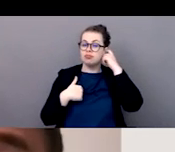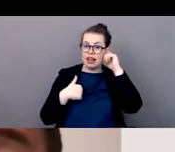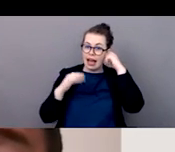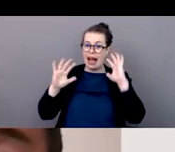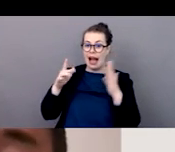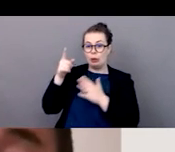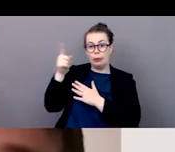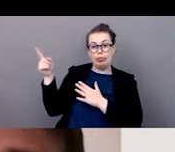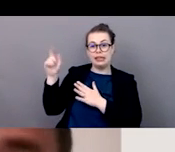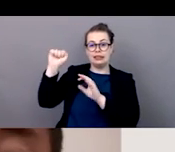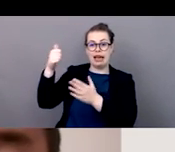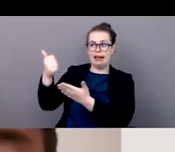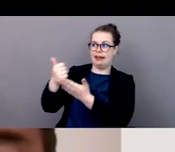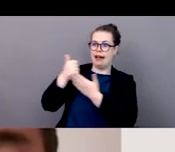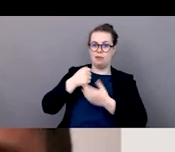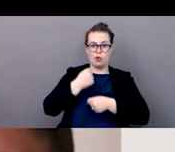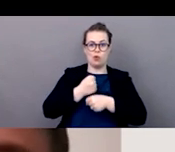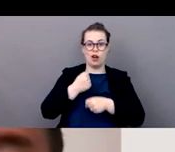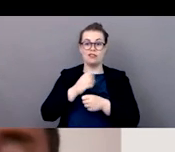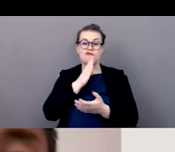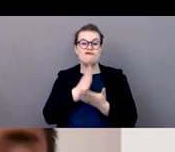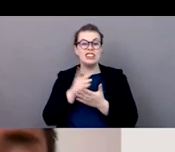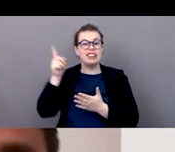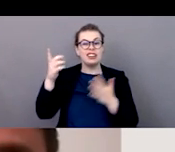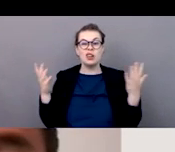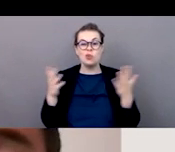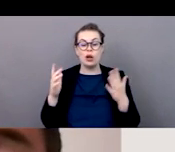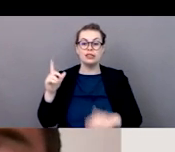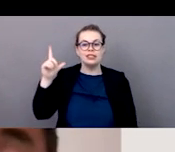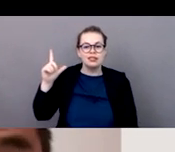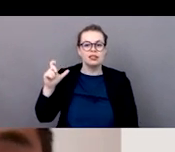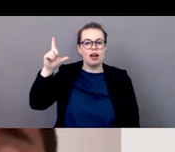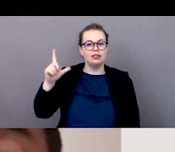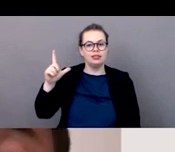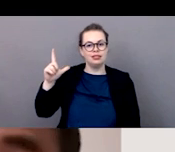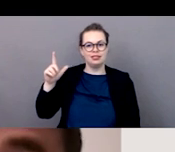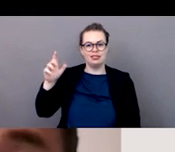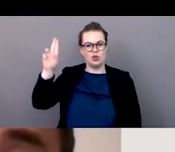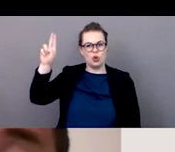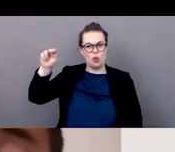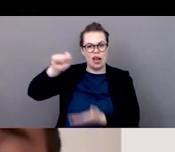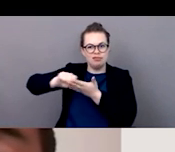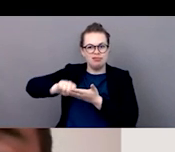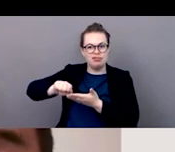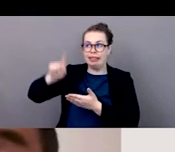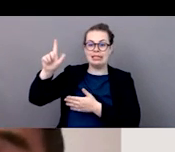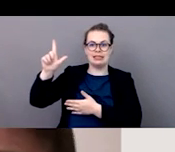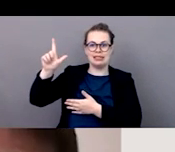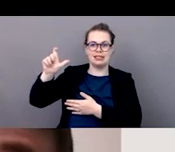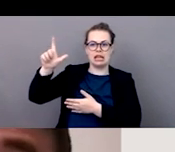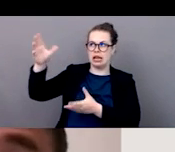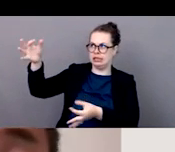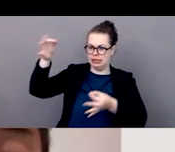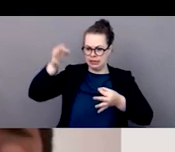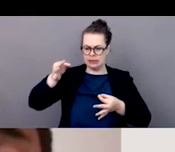pourrait justement être capable d'utiliser ce type de principe ou cette directive et je suis sûr qu'il y a d'autres directives qui doivent être inclus